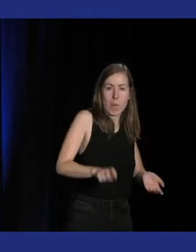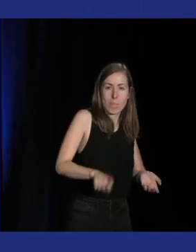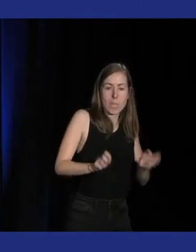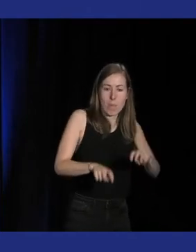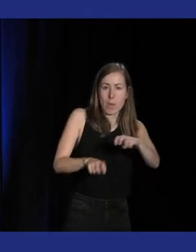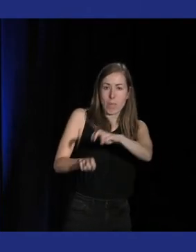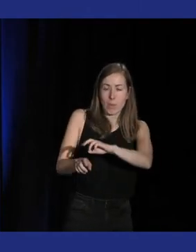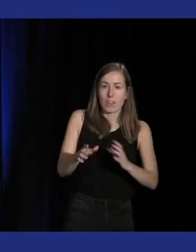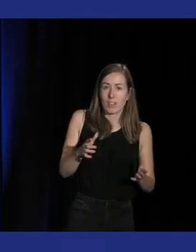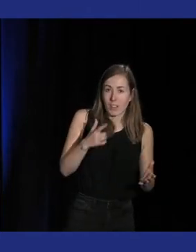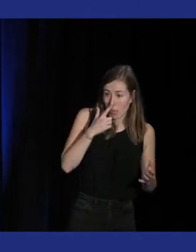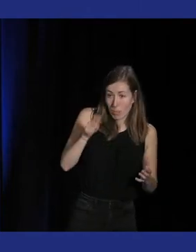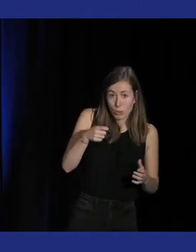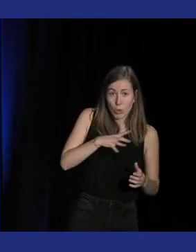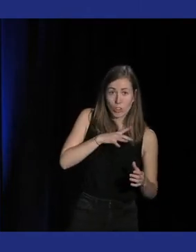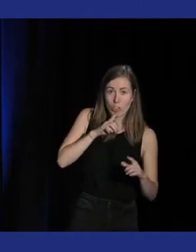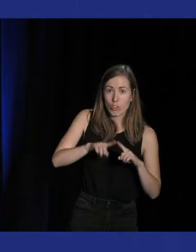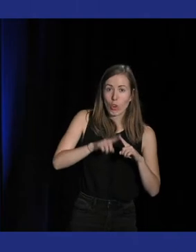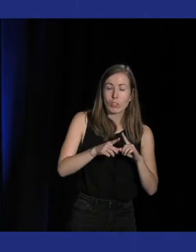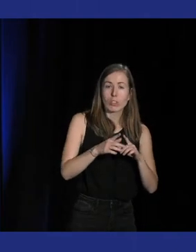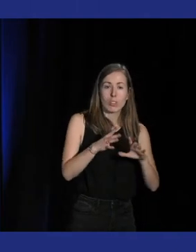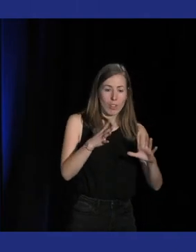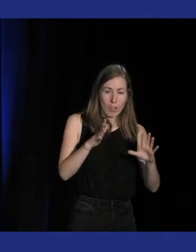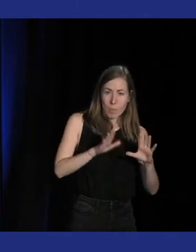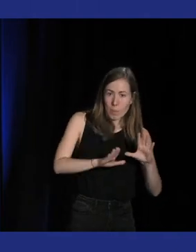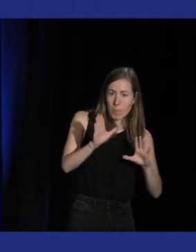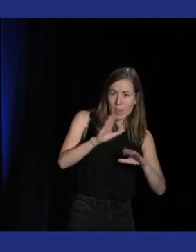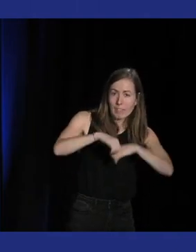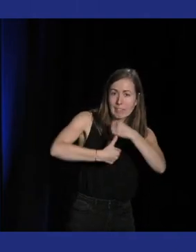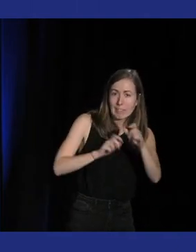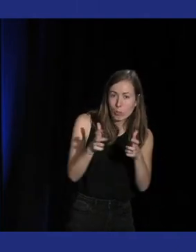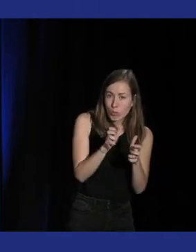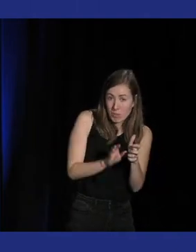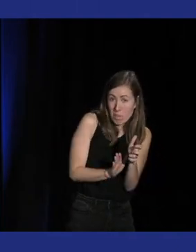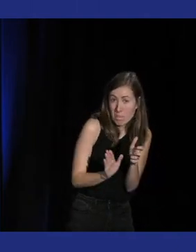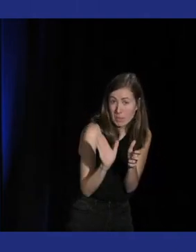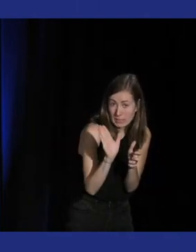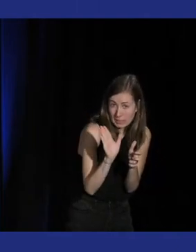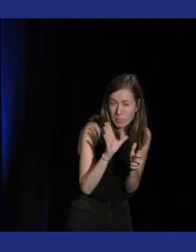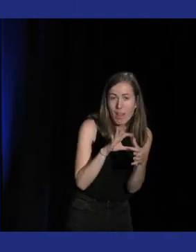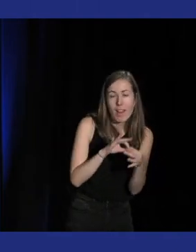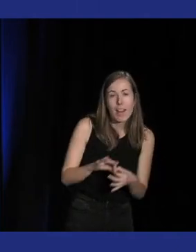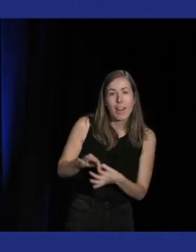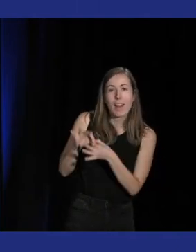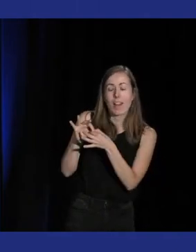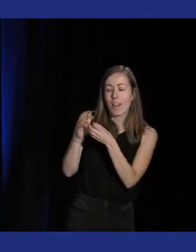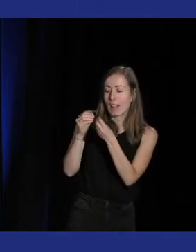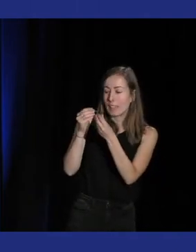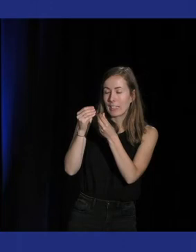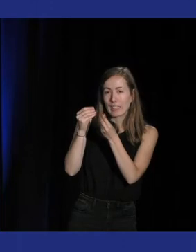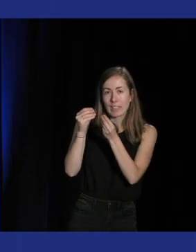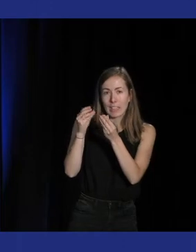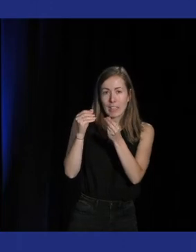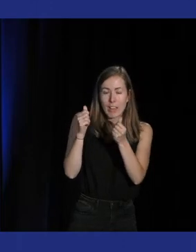totalement dans cet aspect lié à un gameplay propre à un genre en le liant en trouvant un